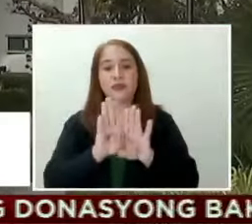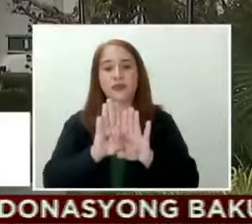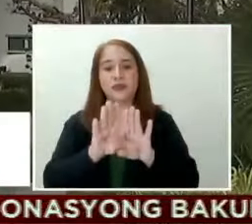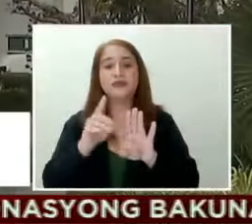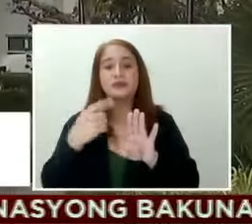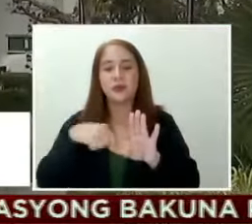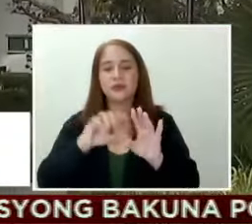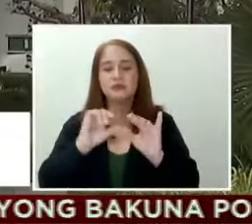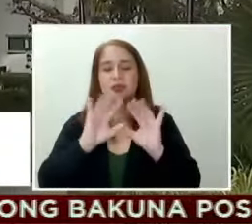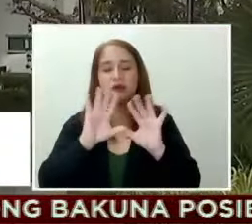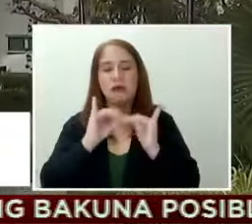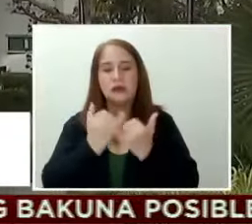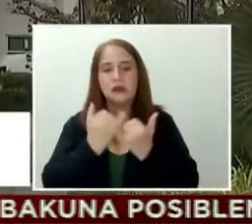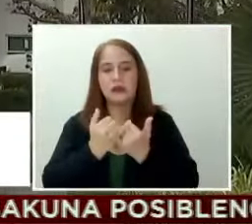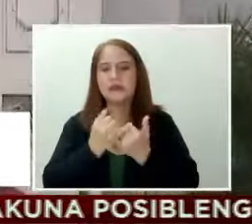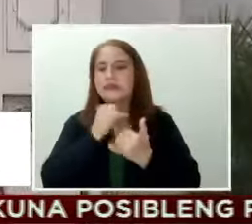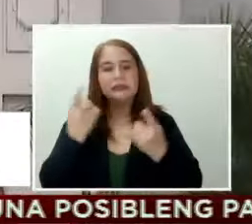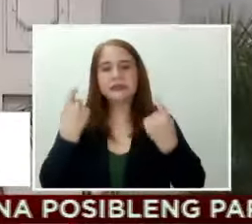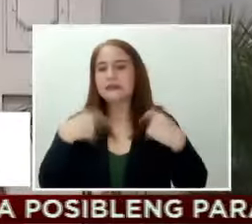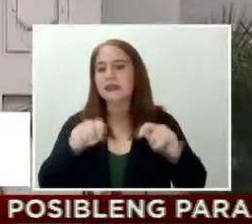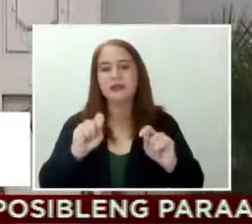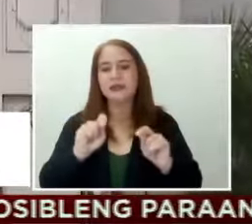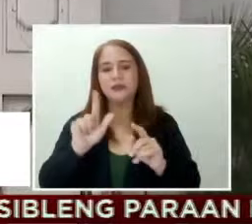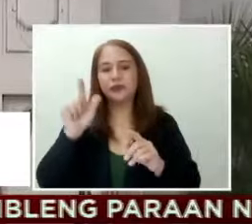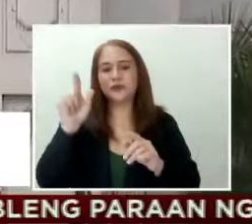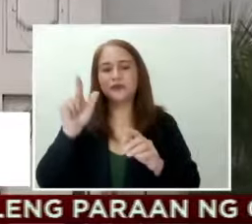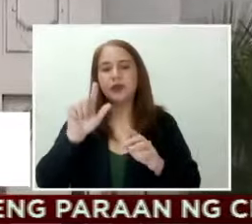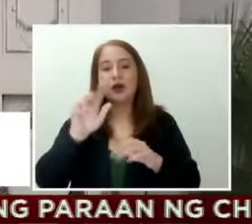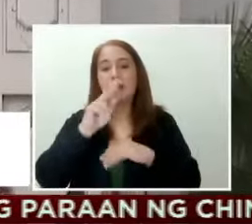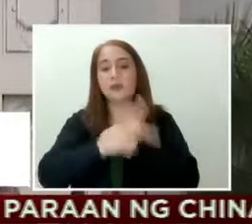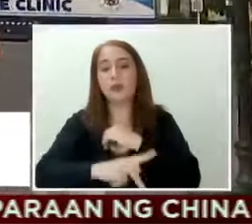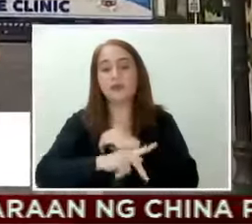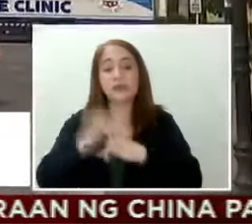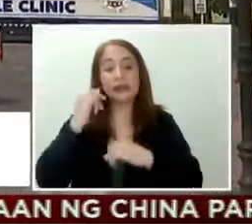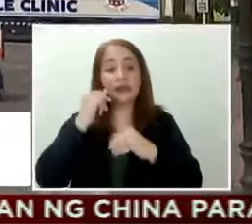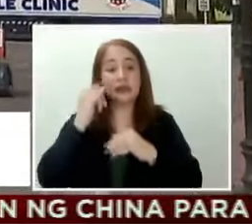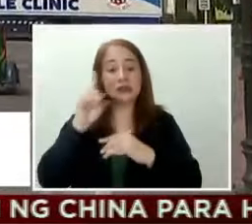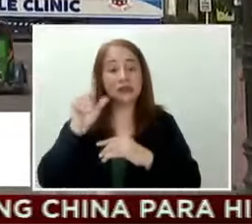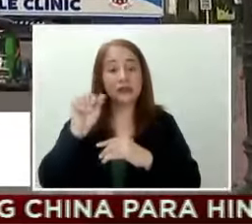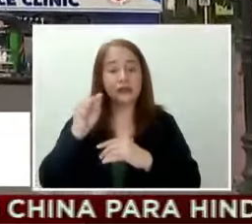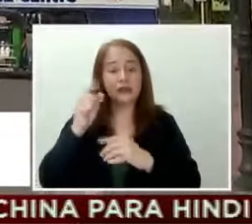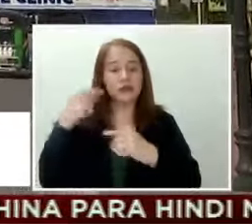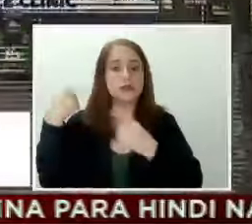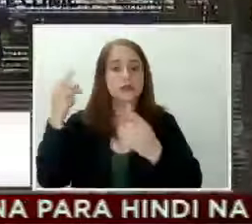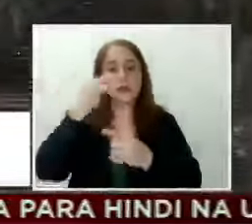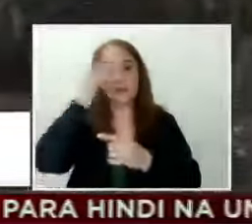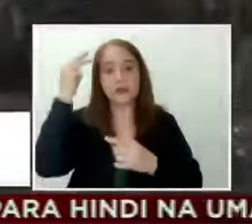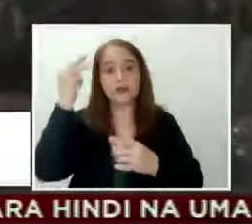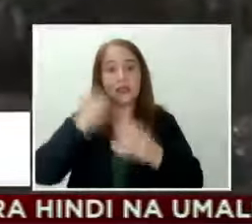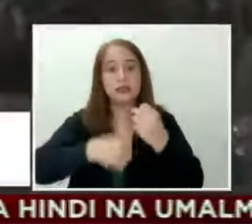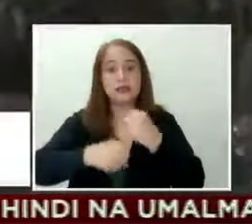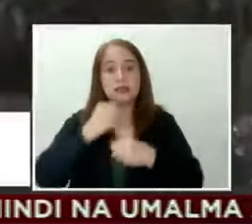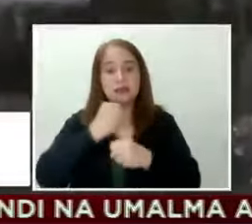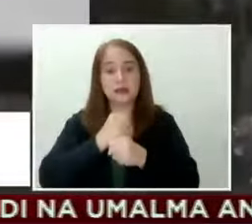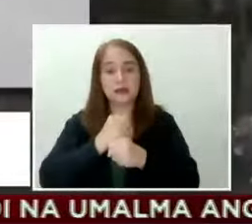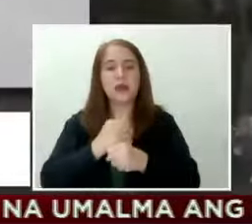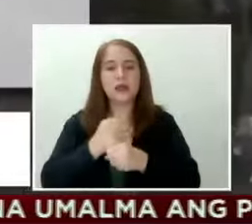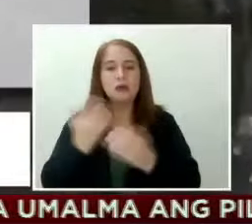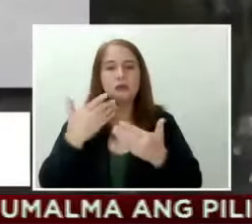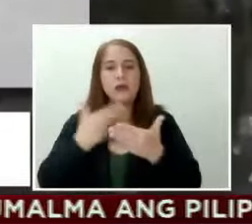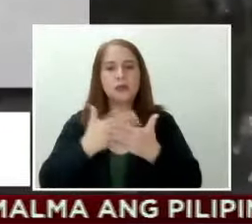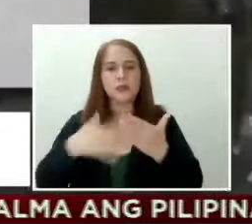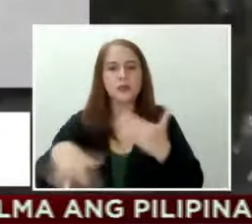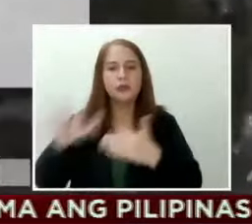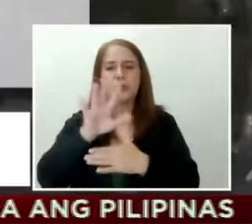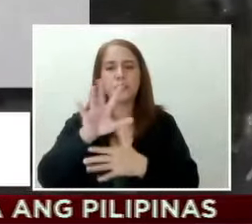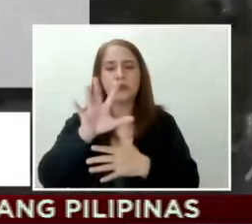Ayaw magbakasakali ng probinsya dahil sa pinakahuling datos, mula noong Marso ng nakaraang taon, malapit ng umabot sa 15